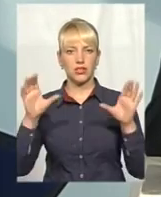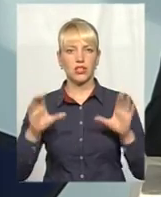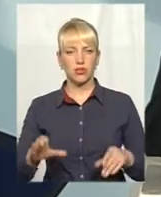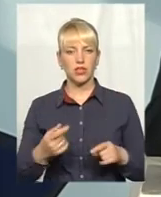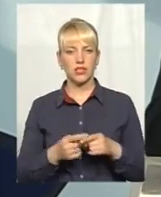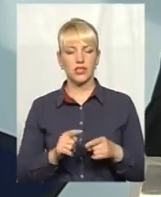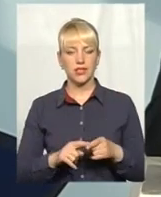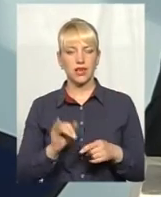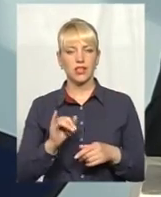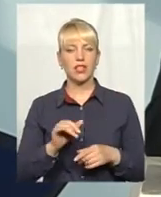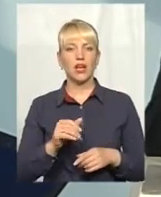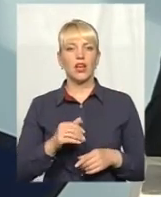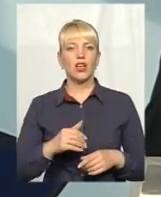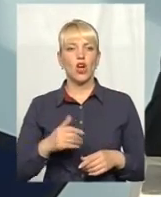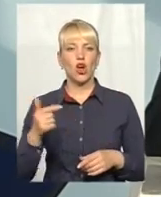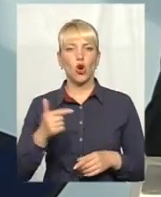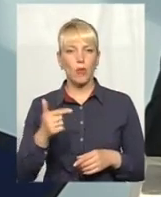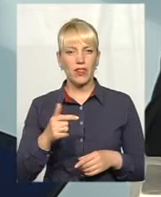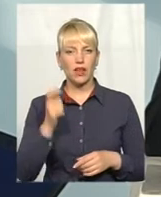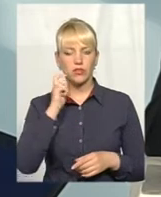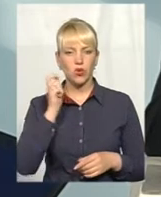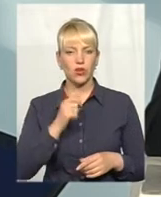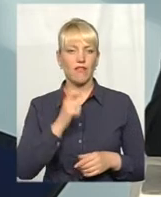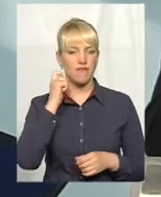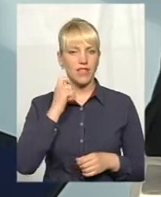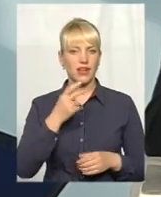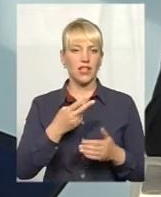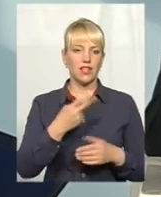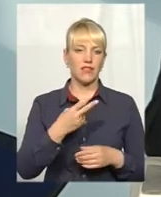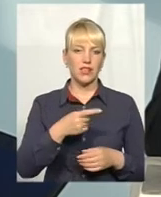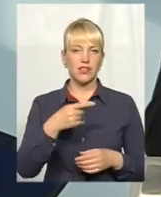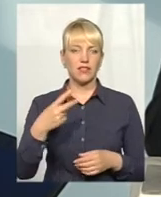і громадянство України, і вік від 20 до 35 років,